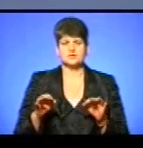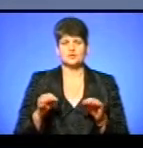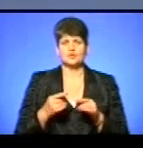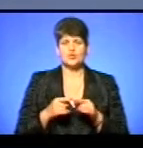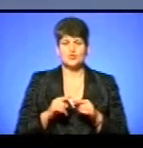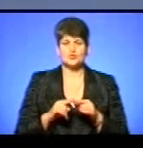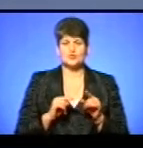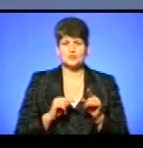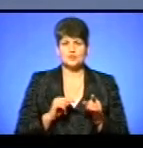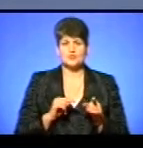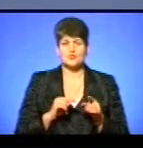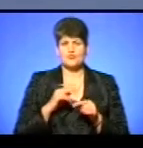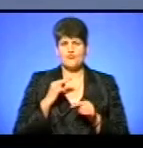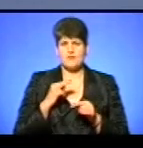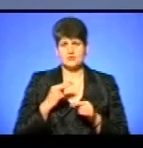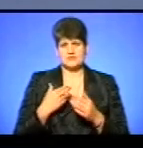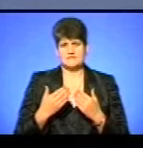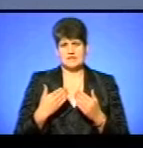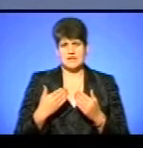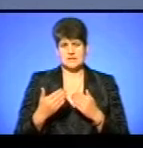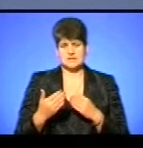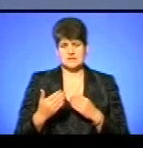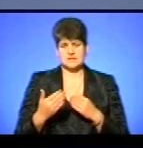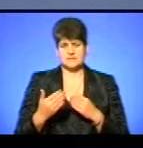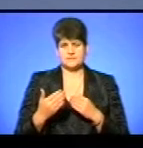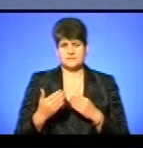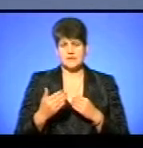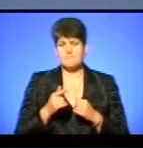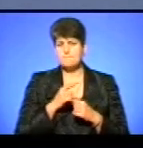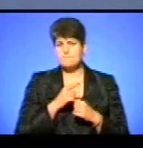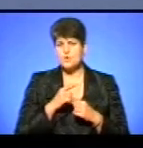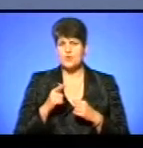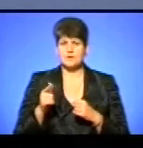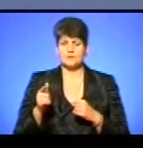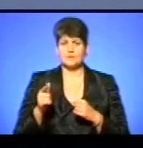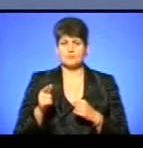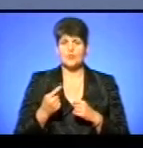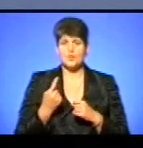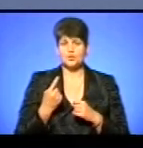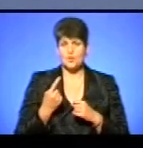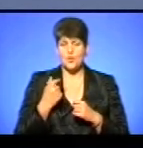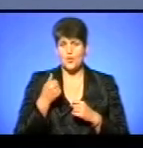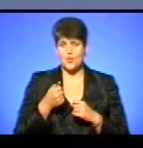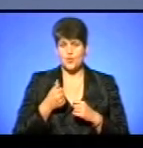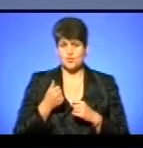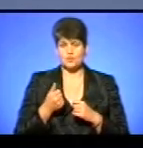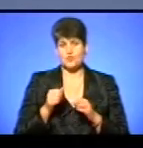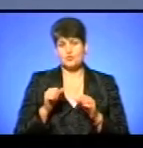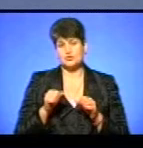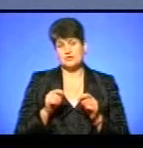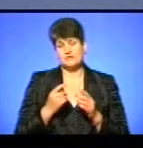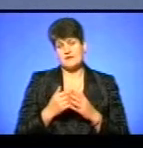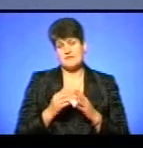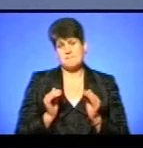цього і уважніше віднестися. Власне, протягом десь одного року, можливо, навіть і